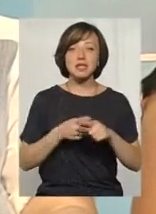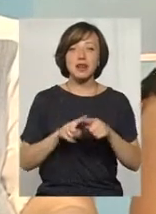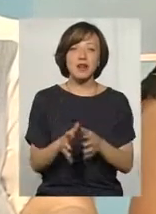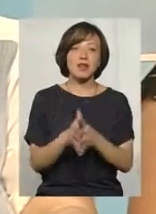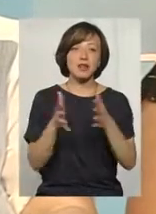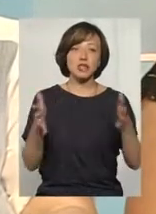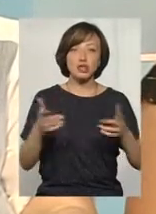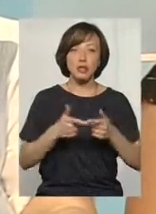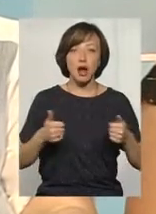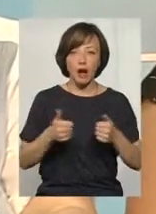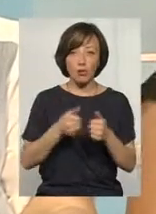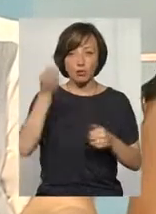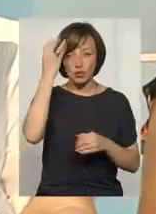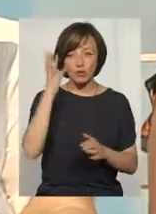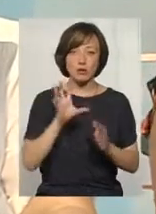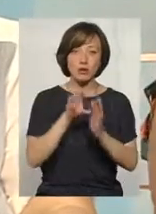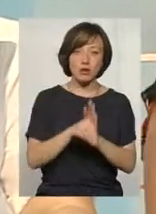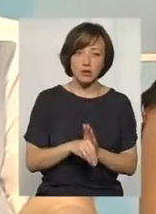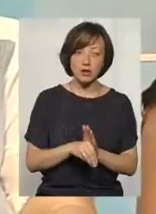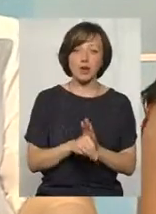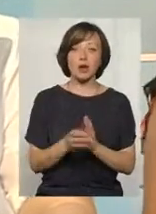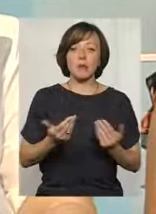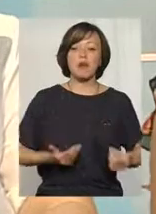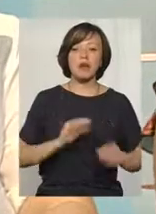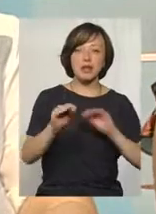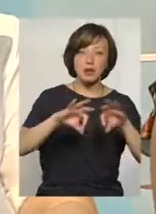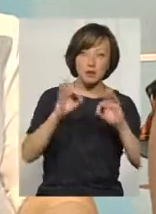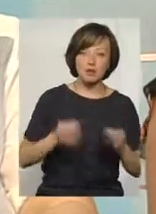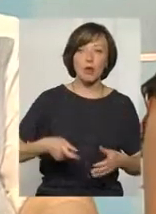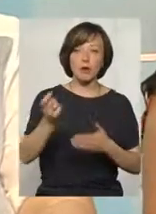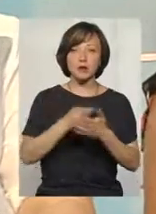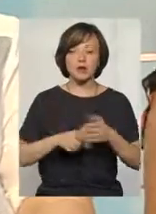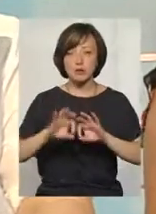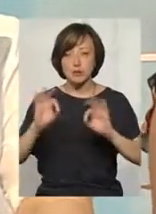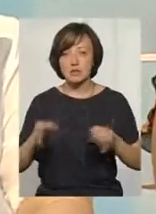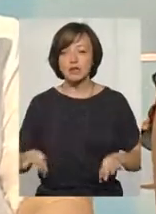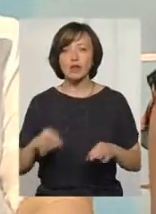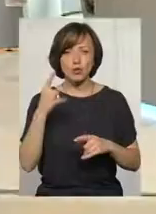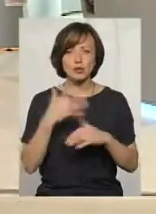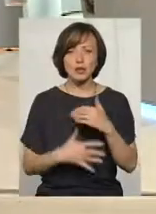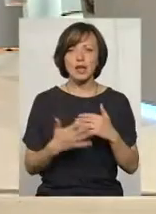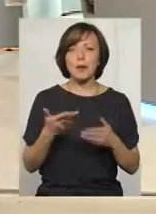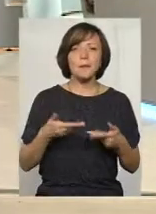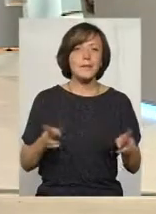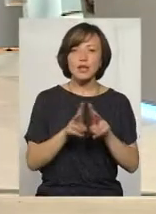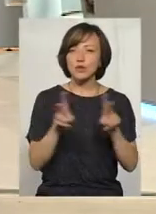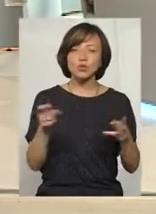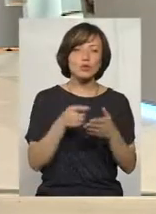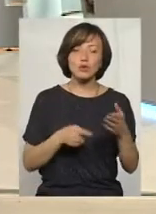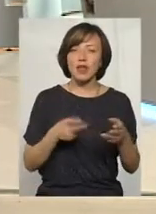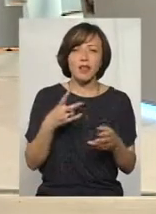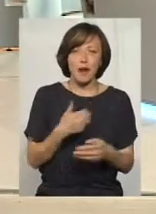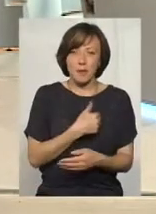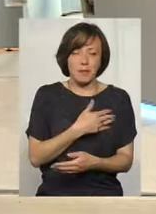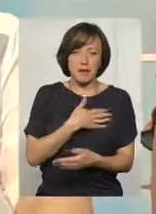величезна галузь в культурі. І туди ходять прикладне мистецтво, образотворче мистецтво. Розумієте, ми ніхто з художників не